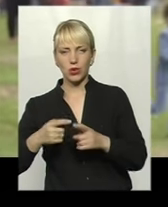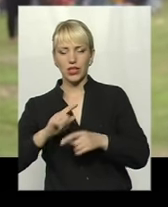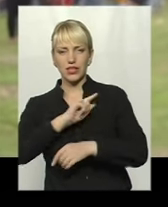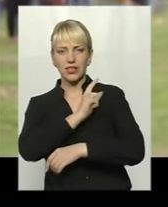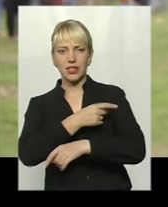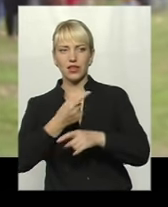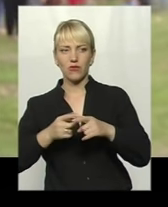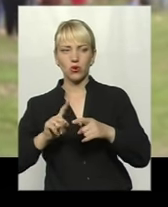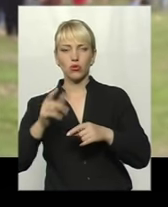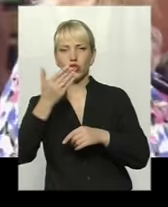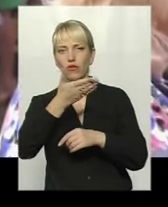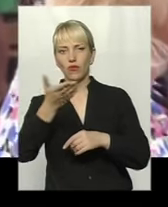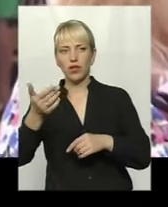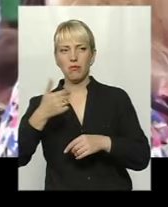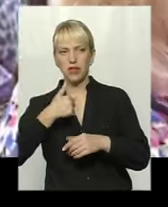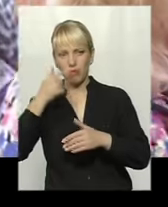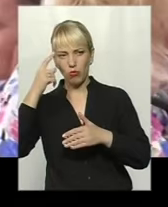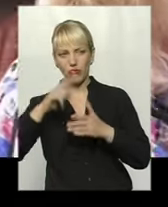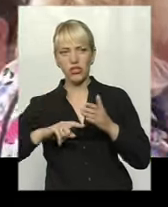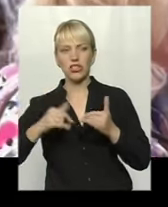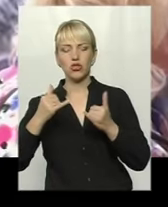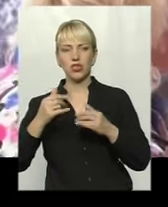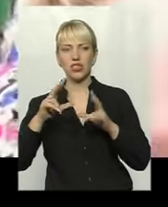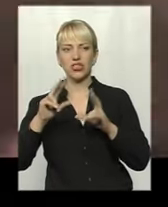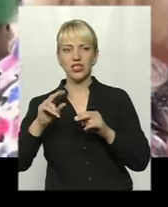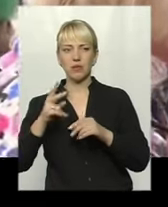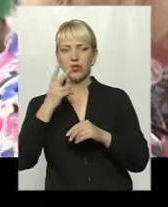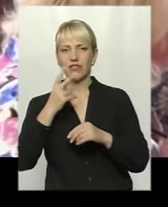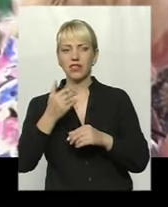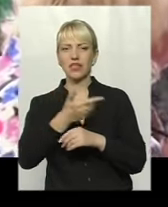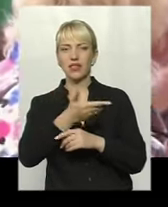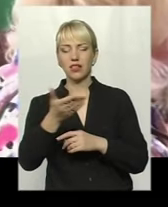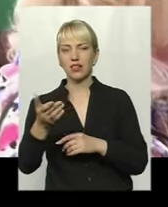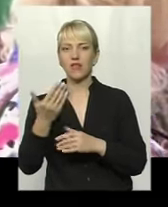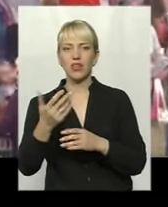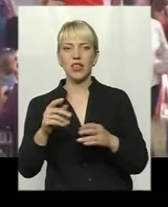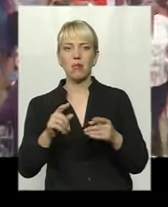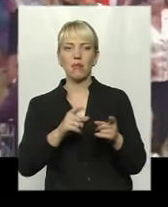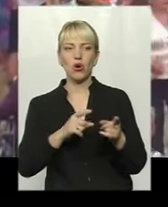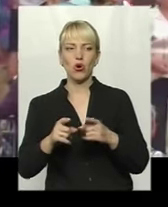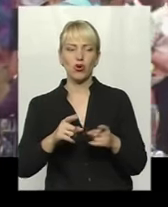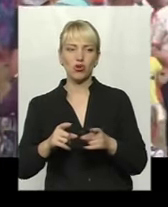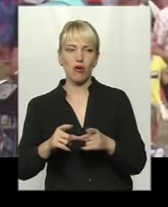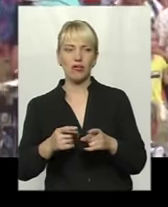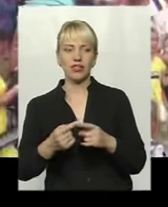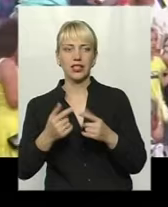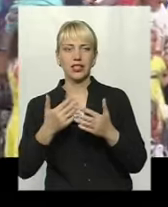що вони мені повірили, це саме основне. І вони сьогодні щасливі, ви подивіться, вони сьогодні приготували лежні, вони приготували